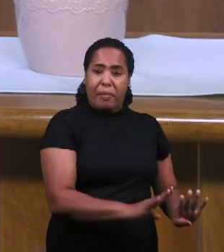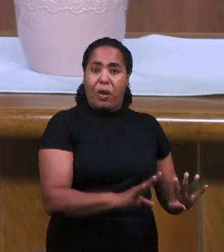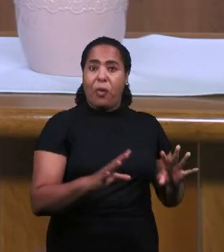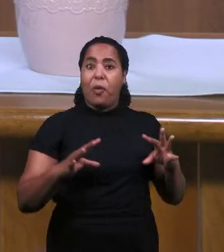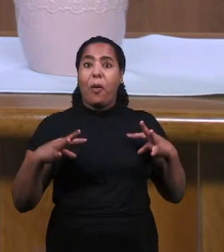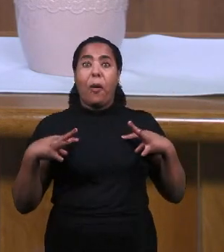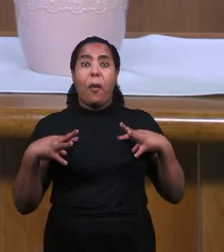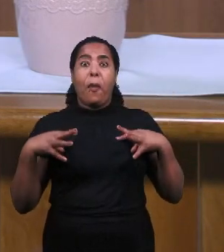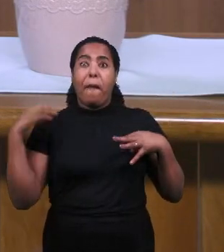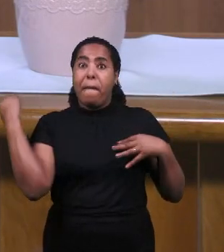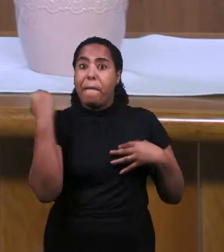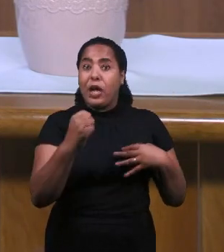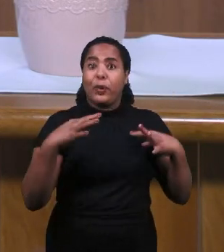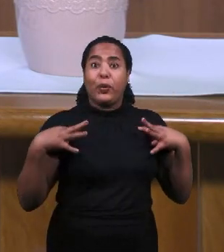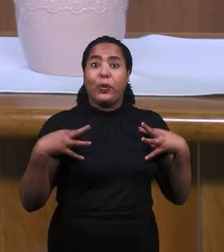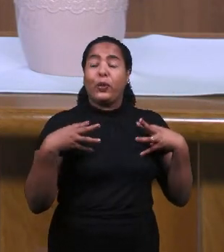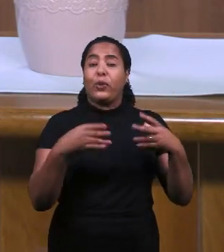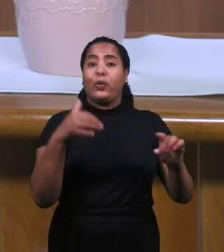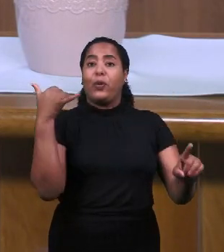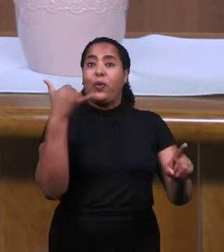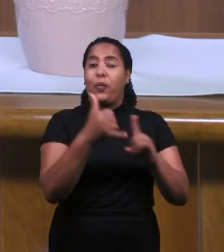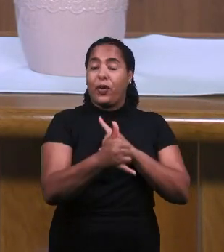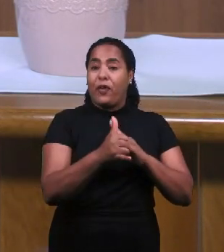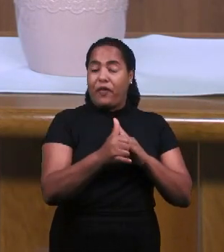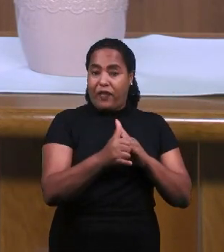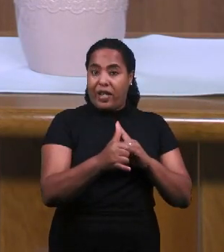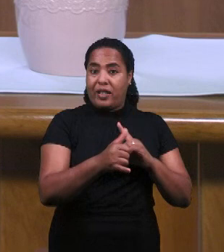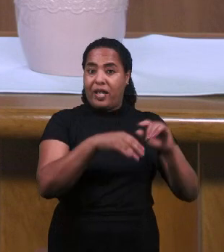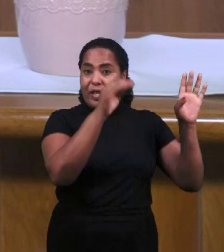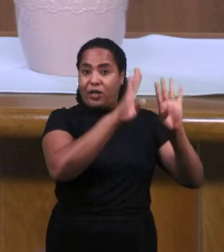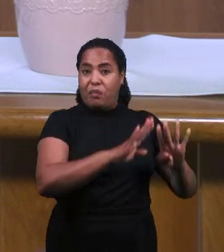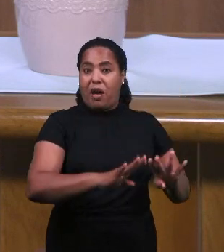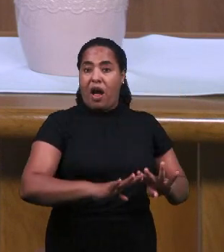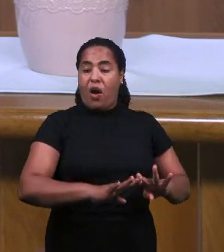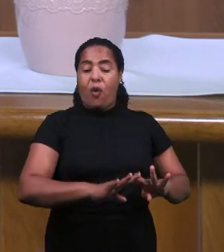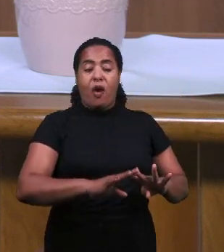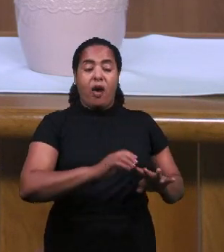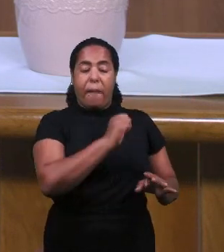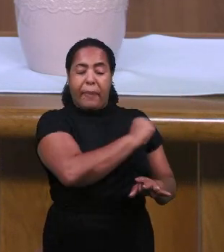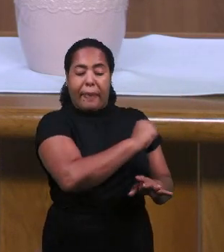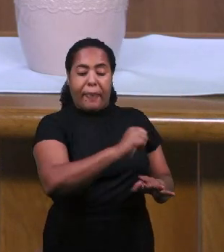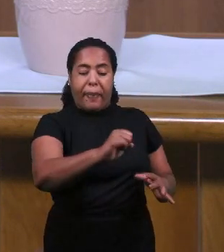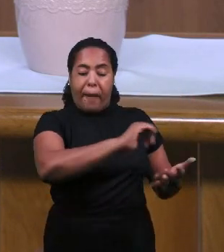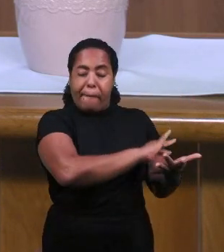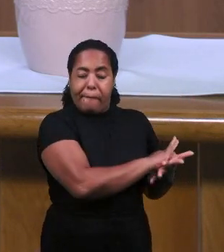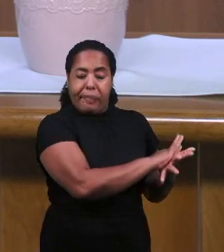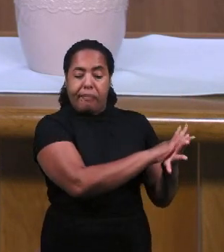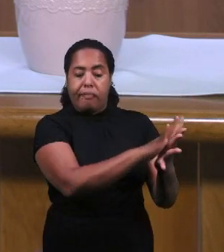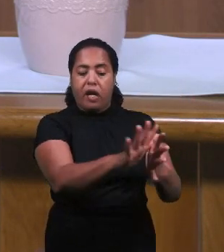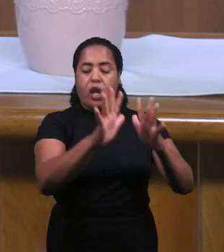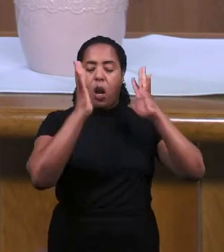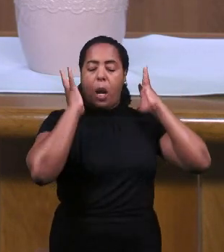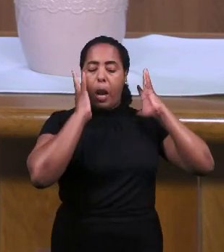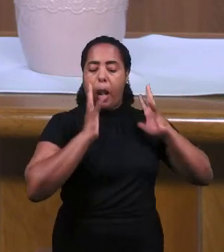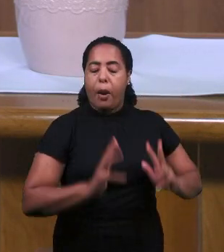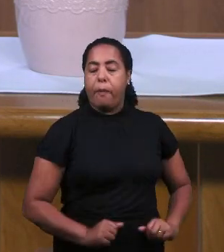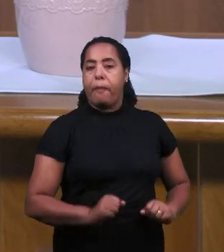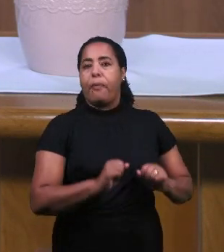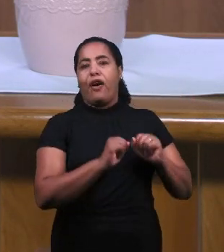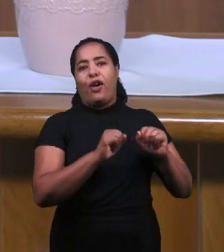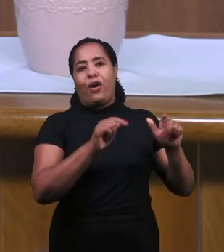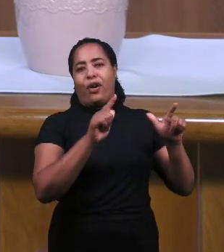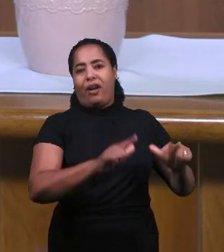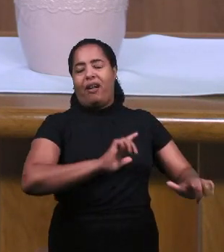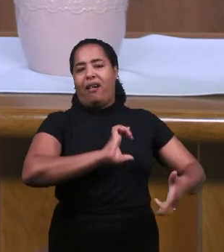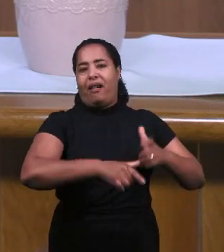Всех Пророков Ваала И Очистили Израиль От Идала Поклонства И